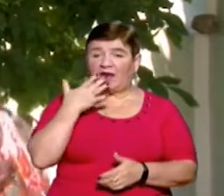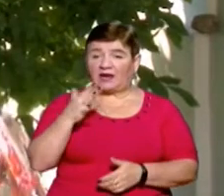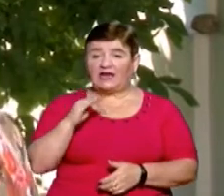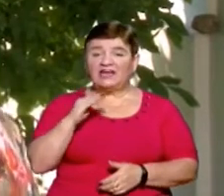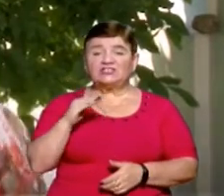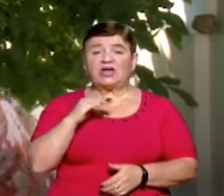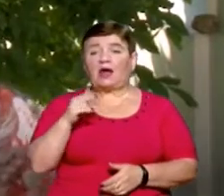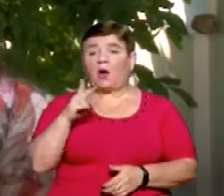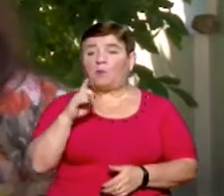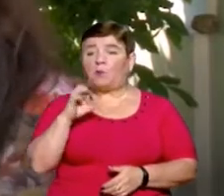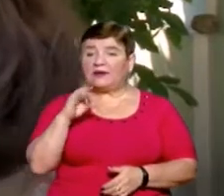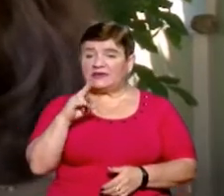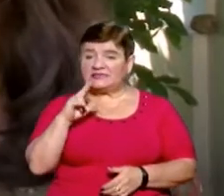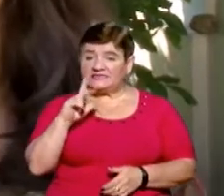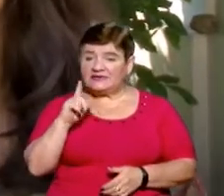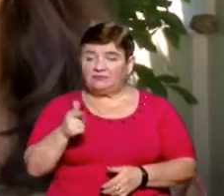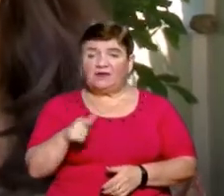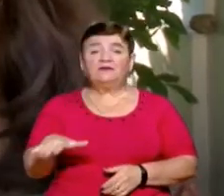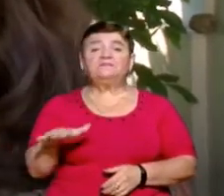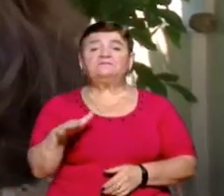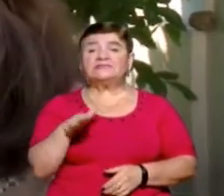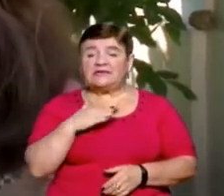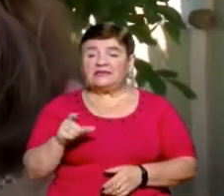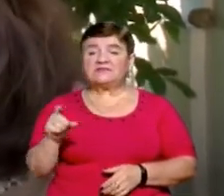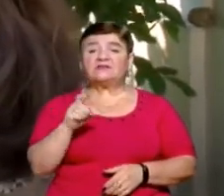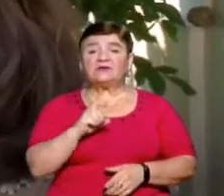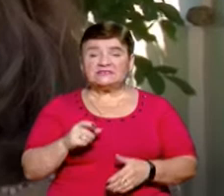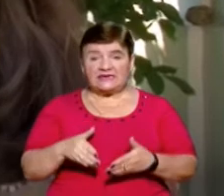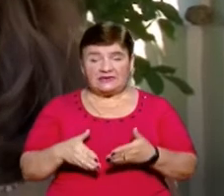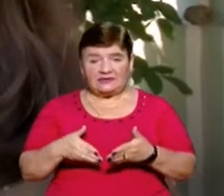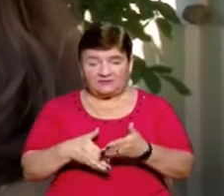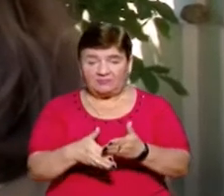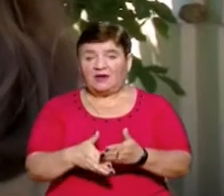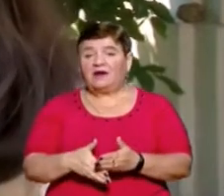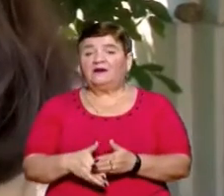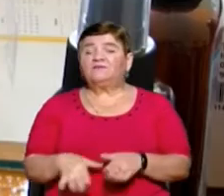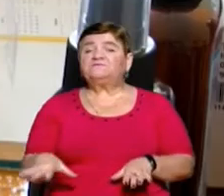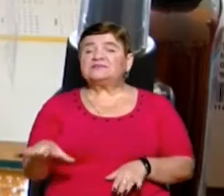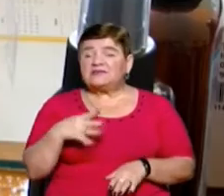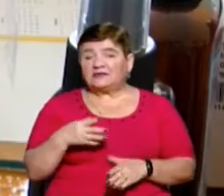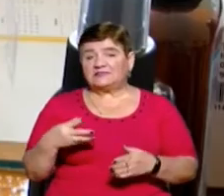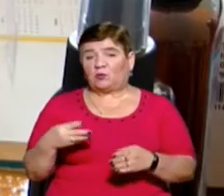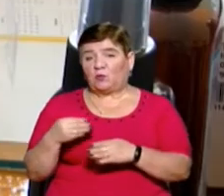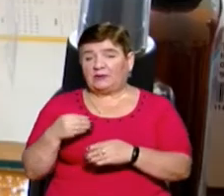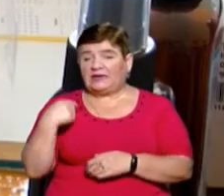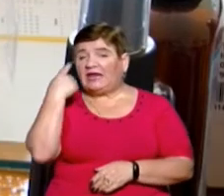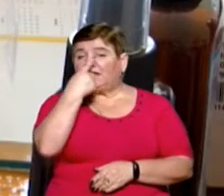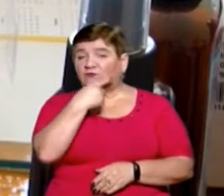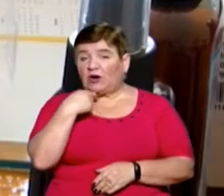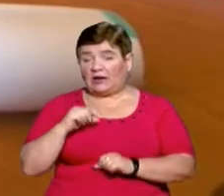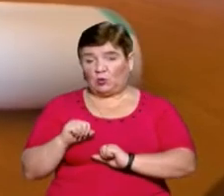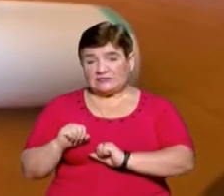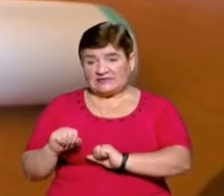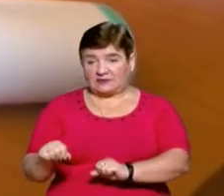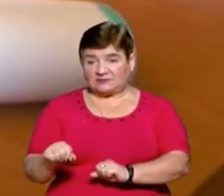Жанна Дудениць. Закупили всі необхідні дезінфекційні заходи, антисептичні засоби індивідуального